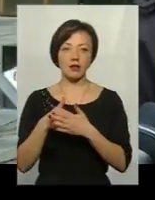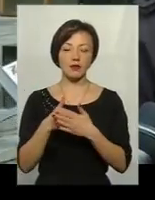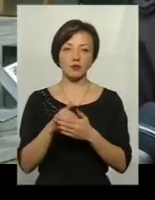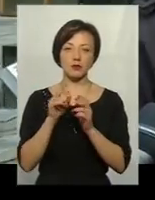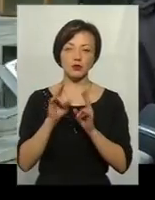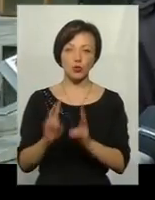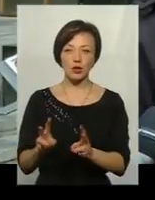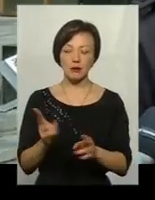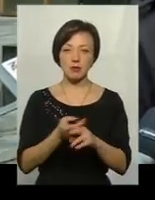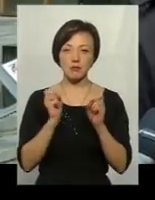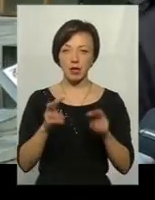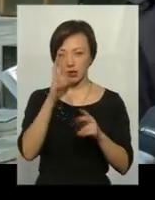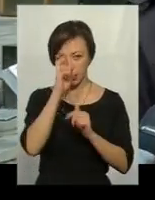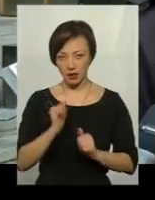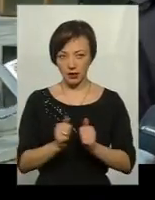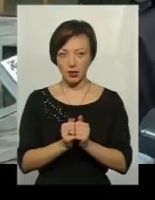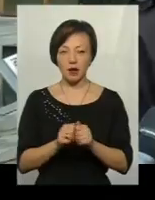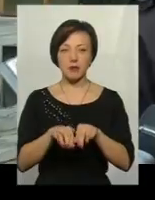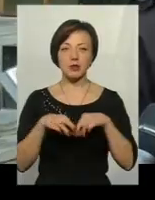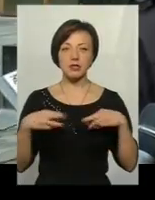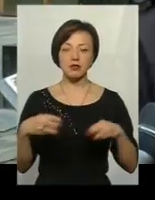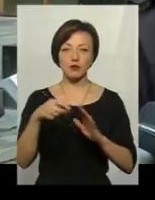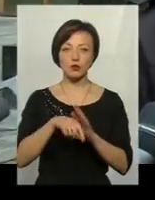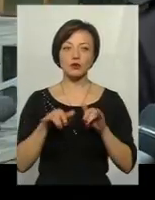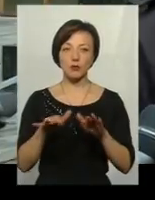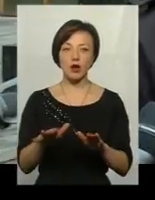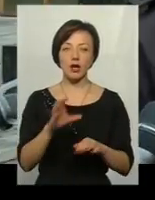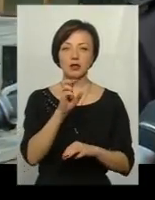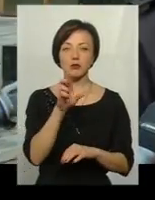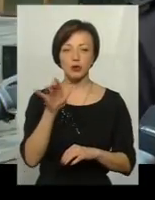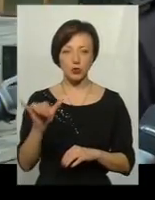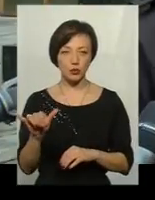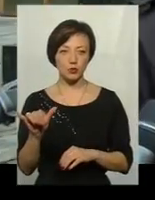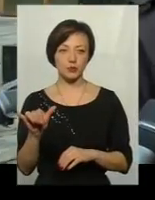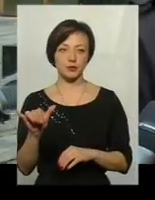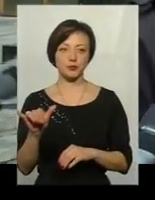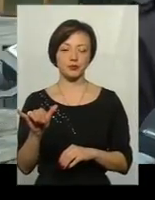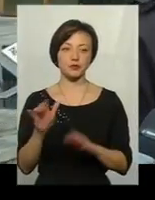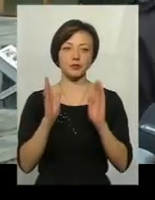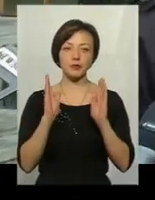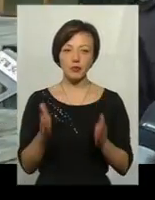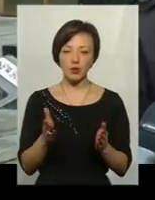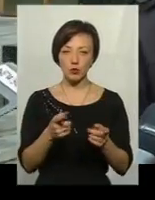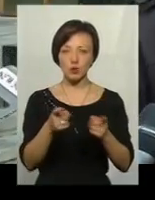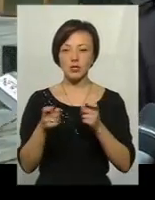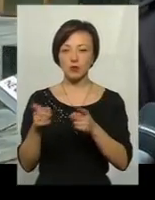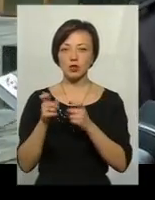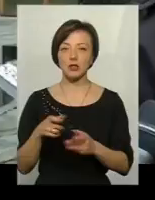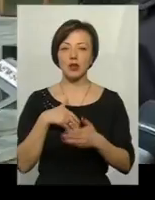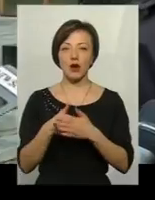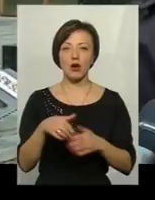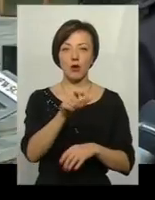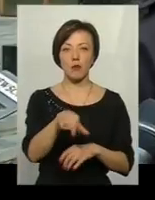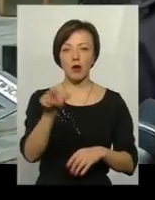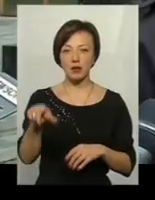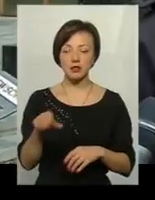безпеки країн. Міністерство наточних справ, Служба безпеки України будуть залучати громадськість,